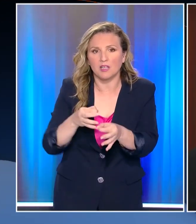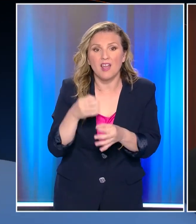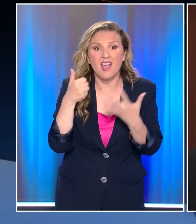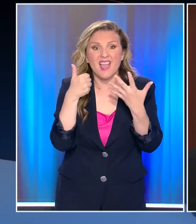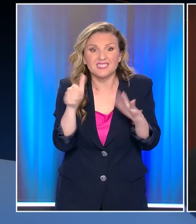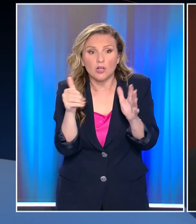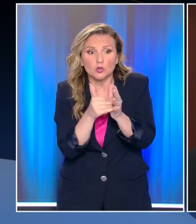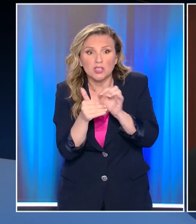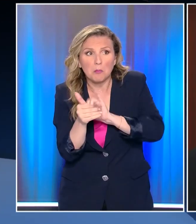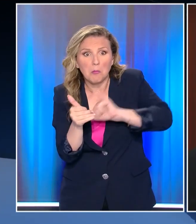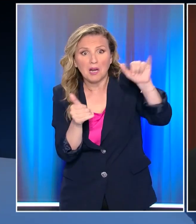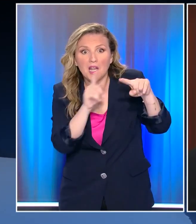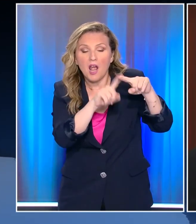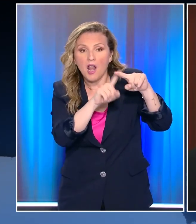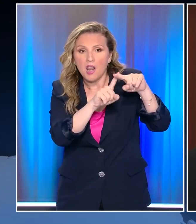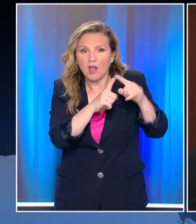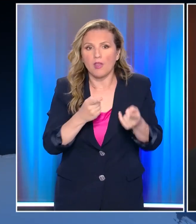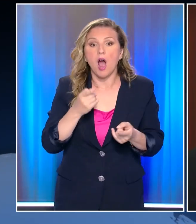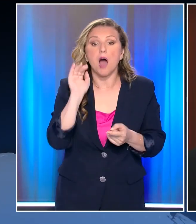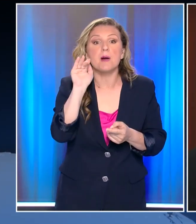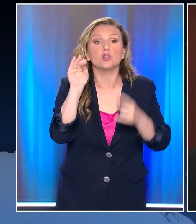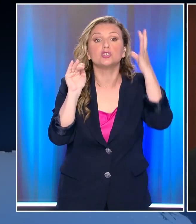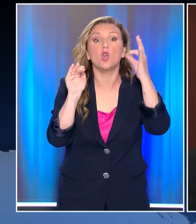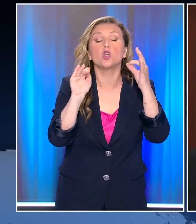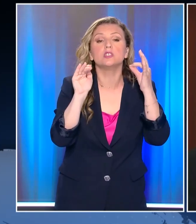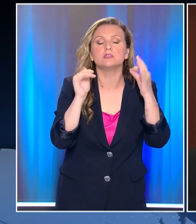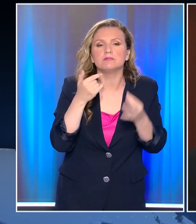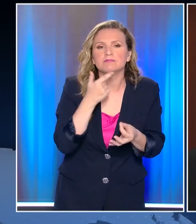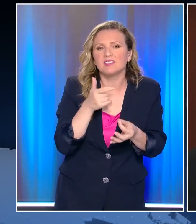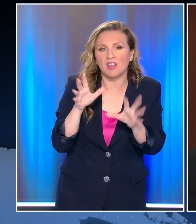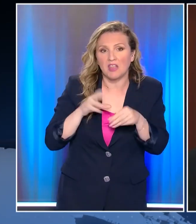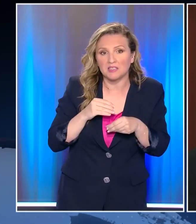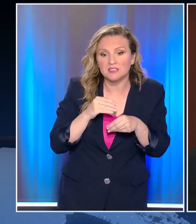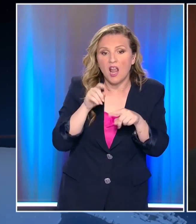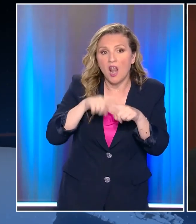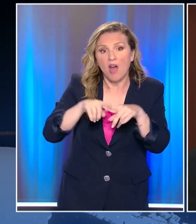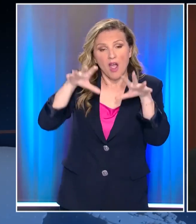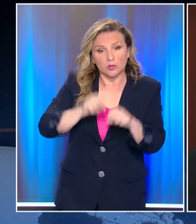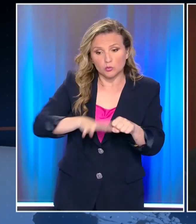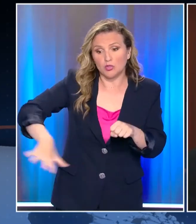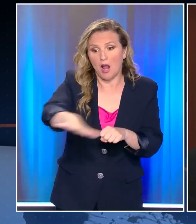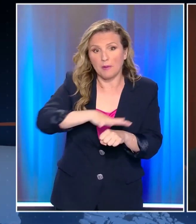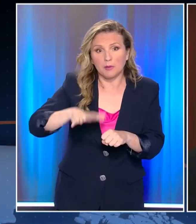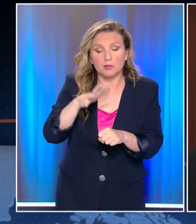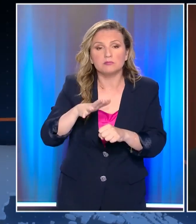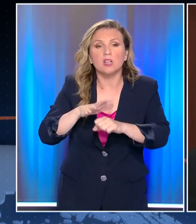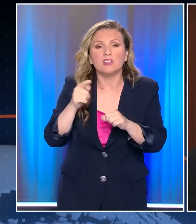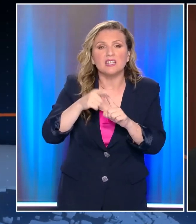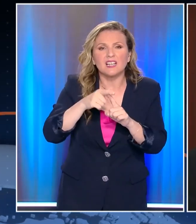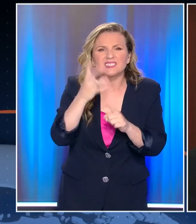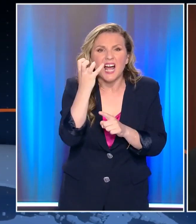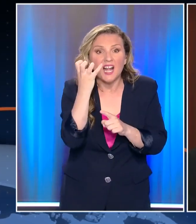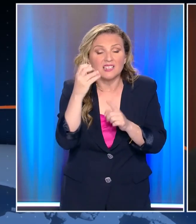600 χιλιόμετρα από την υπηρετική Ελλάδα. Αν ρωτήσεις κάποιον με λογική δεν θα αποδεχθεί την αποκλειστική οικονομική ζώνη 40.000 τετραγωνικών